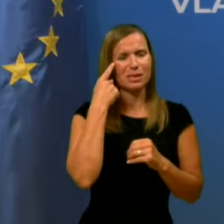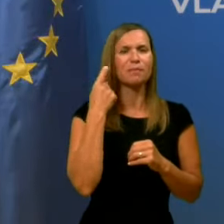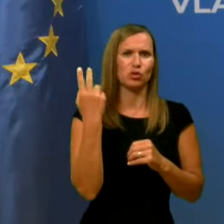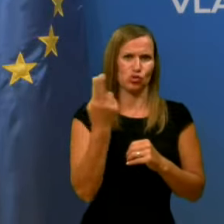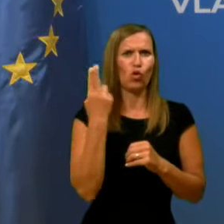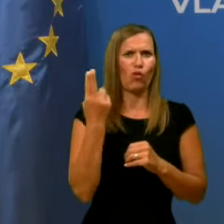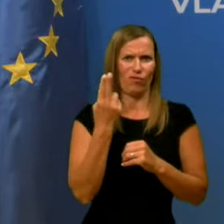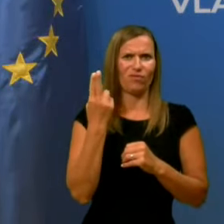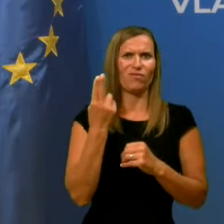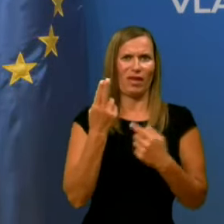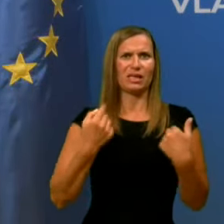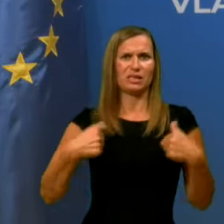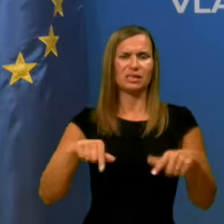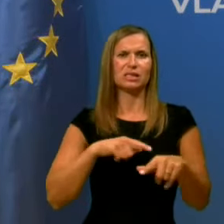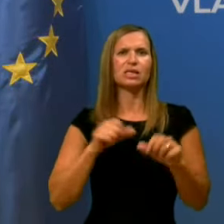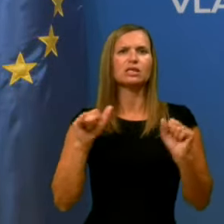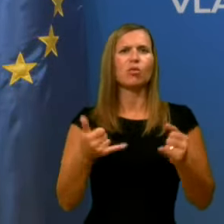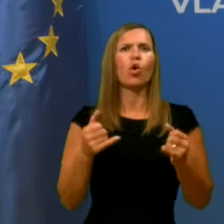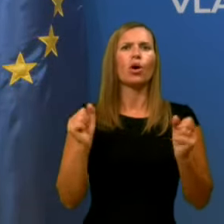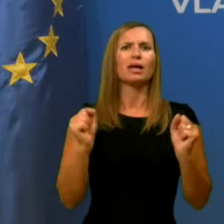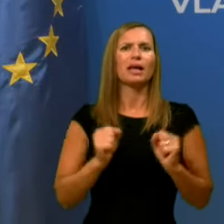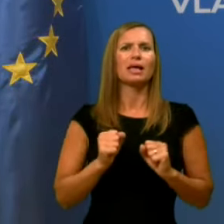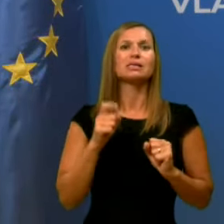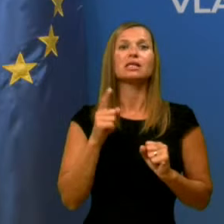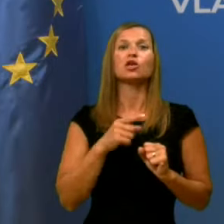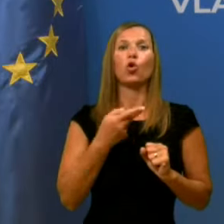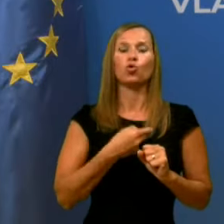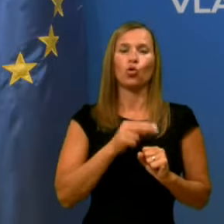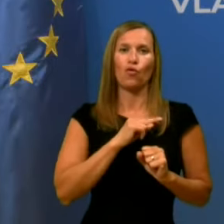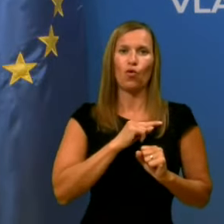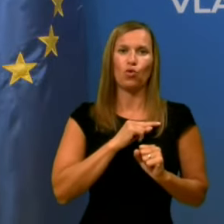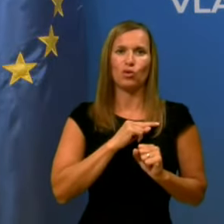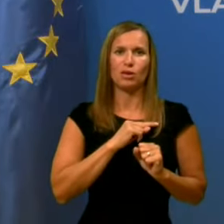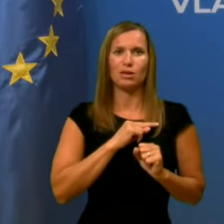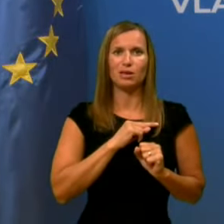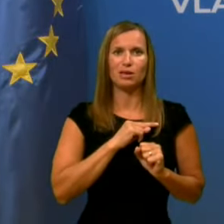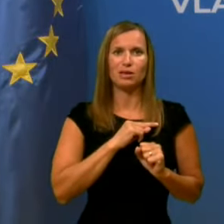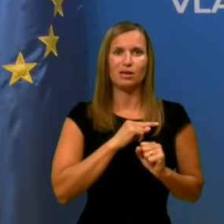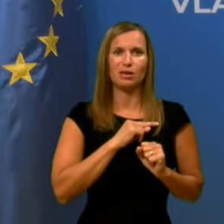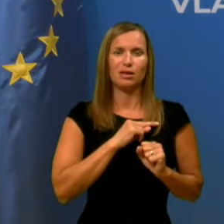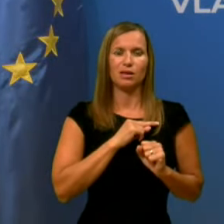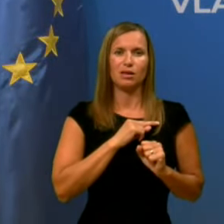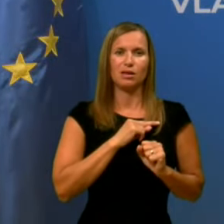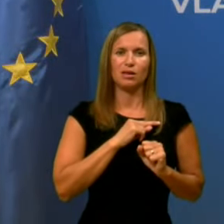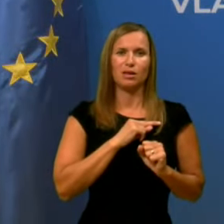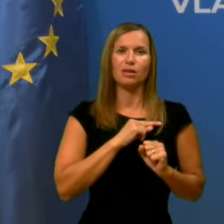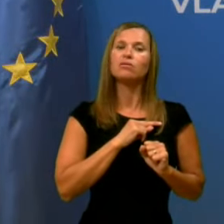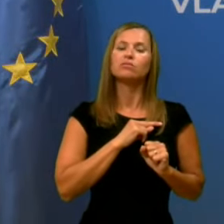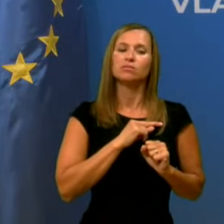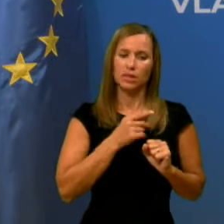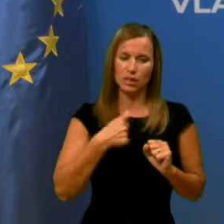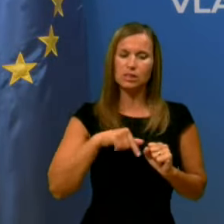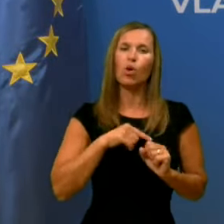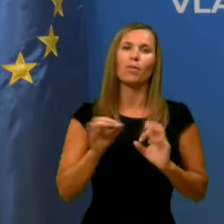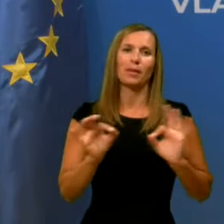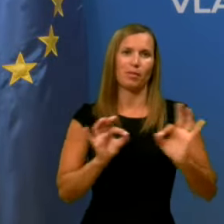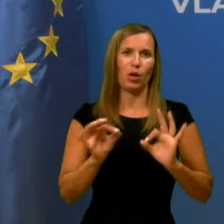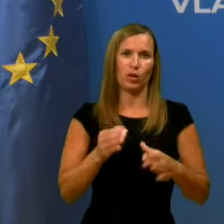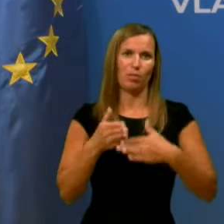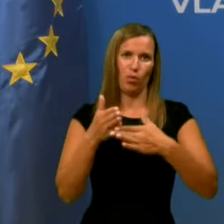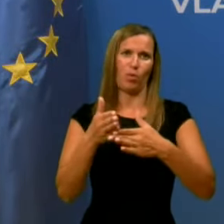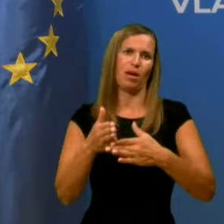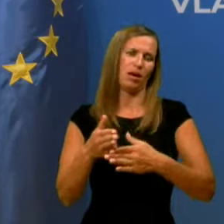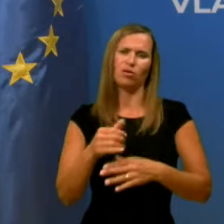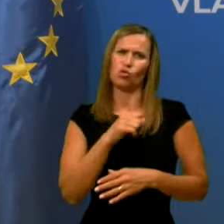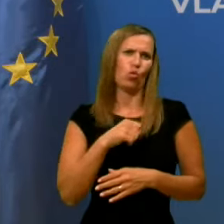slovenci toliko resni in odgovorni, saj, kadar so težave, da je vedno določeno število ljudi pripravljeno pomagati, nisem pa